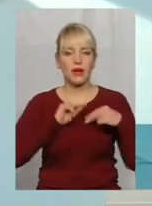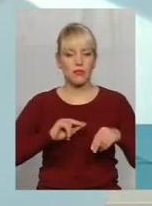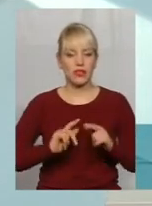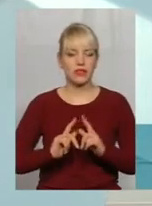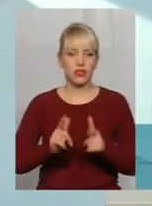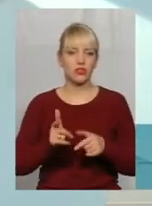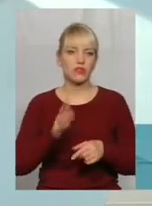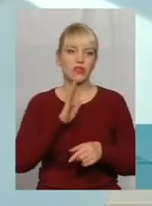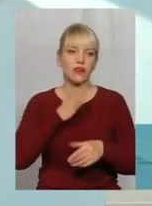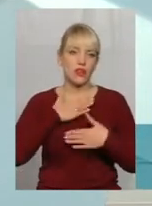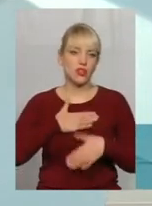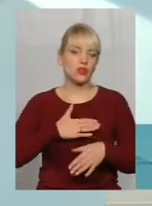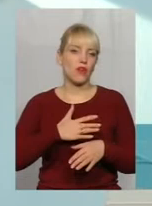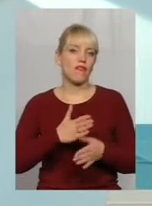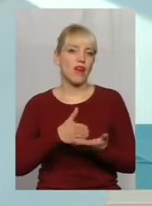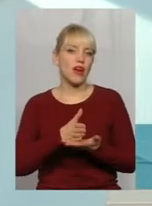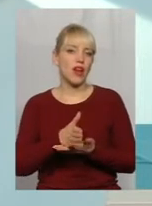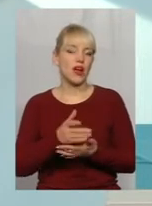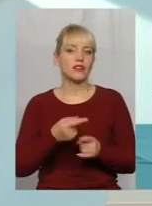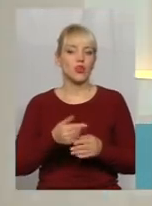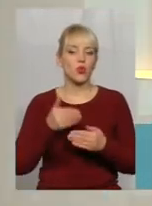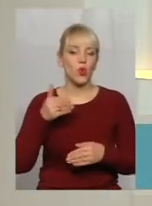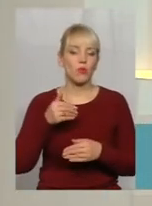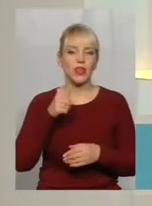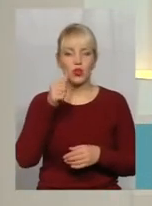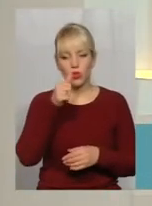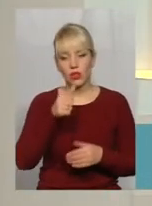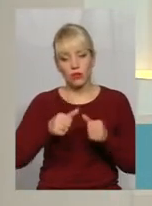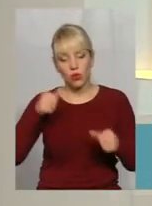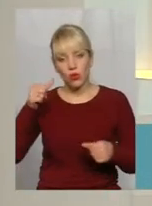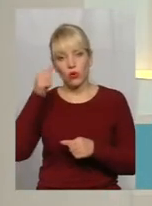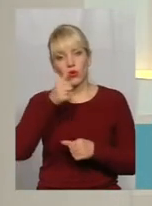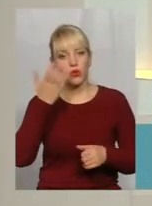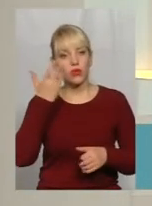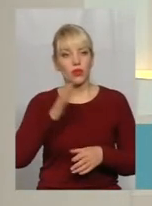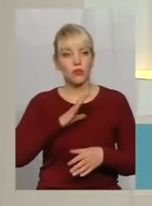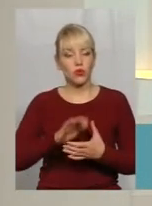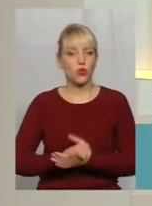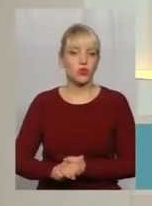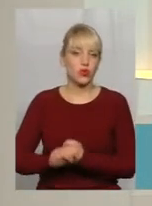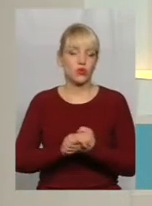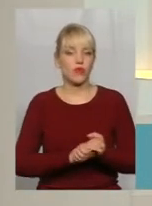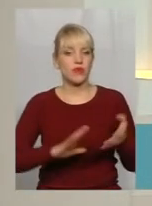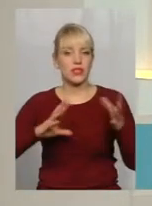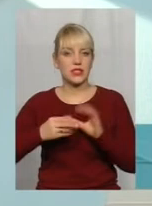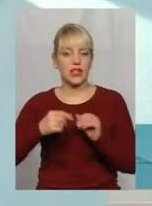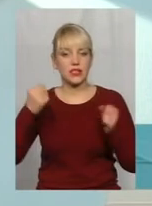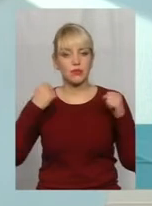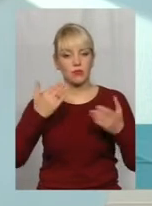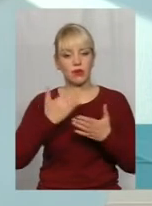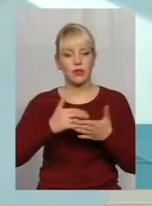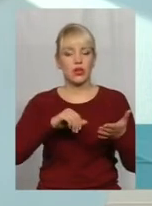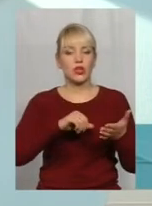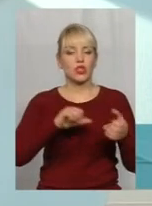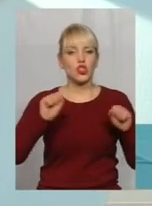влаштовував той варіант до минулого року, коли відбувалися консолідований залік. Тобто спортсмен мав змогу виступати